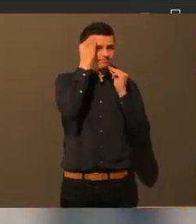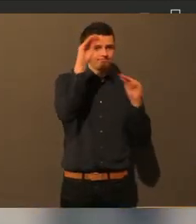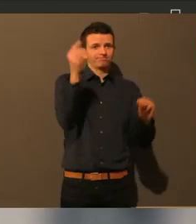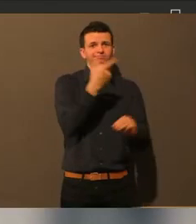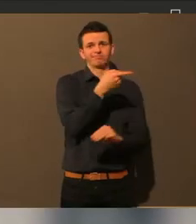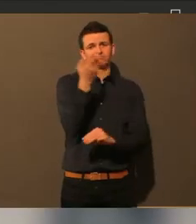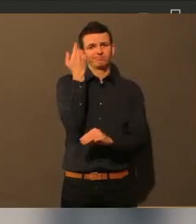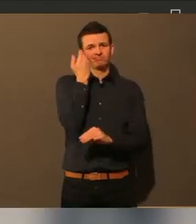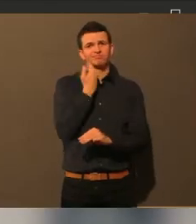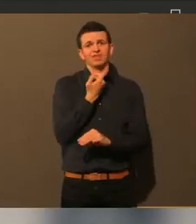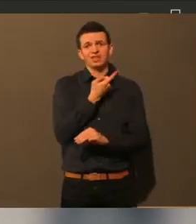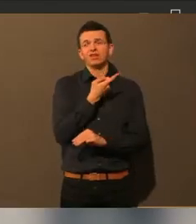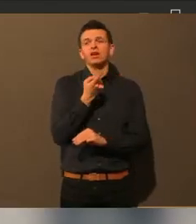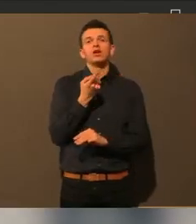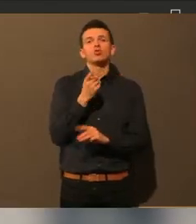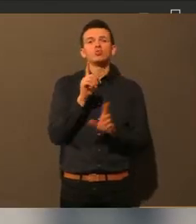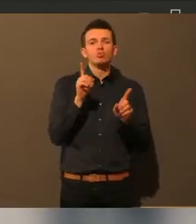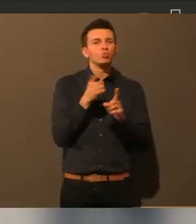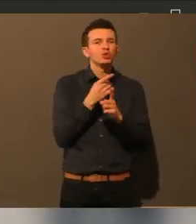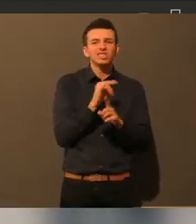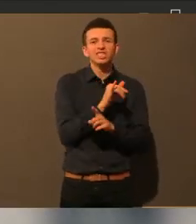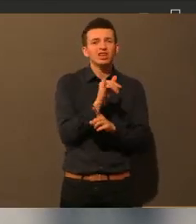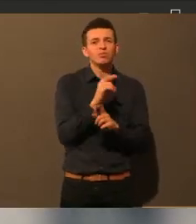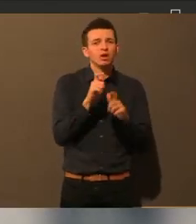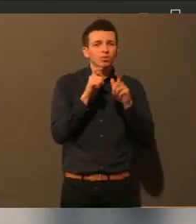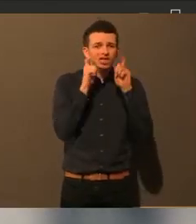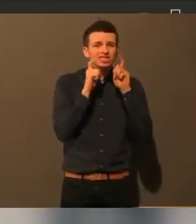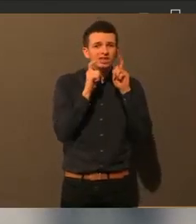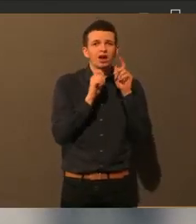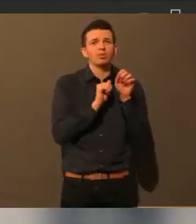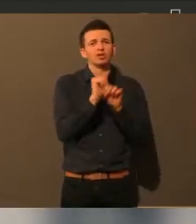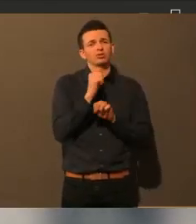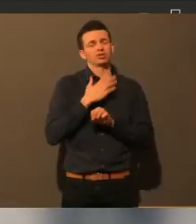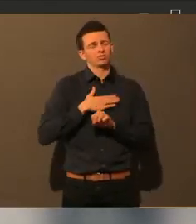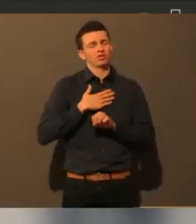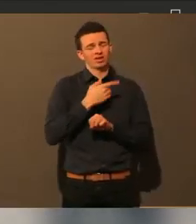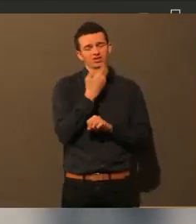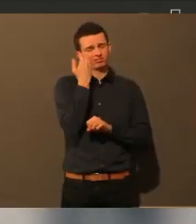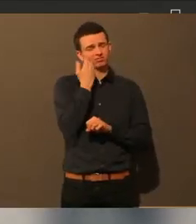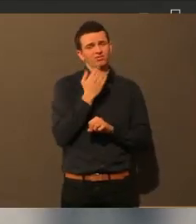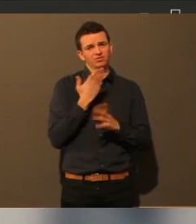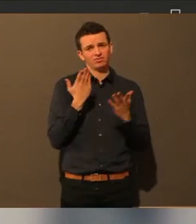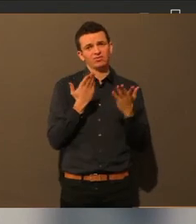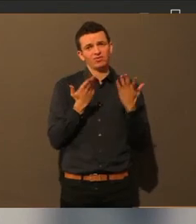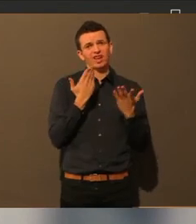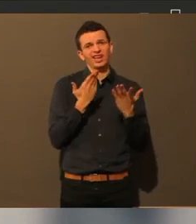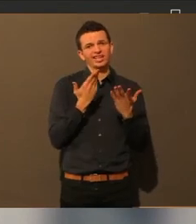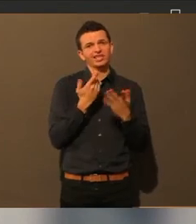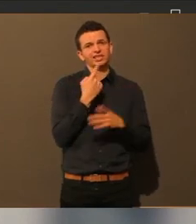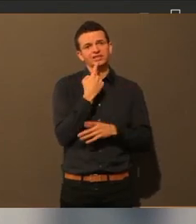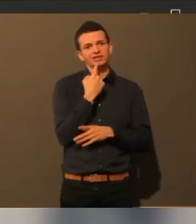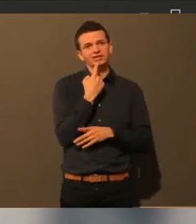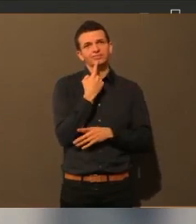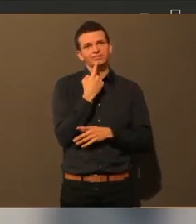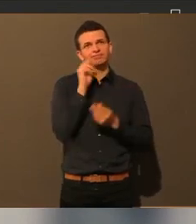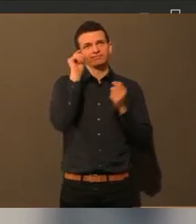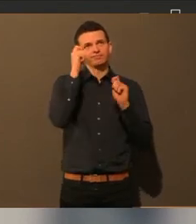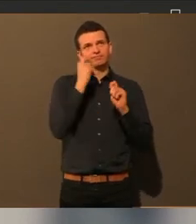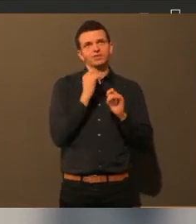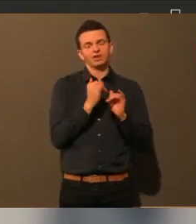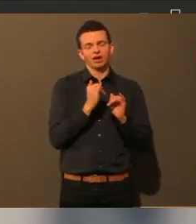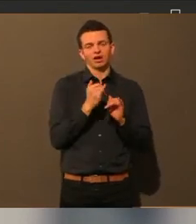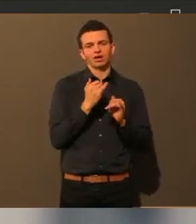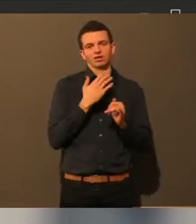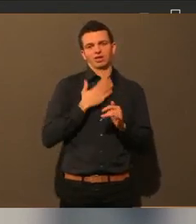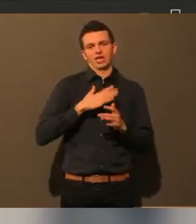sollen. Und das auch freiwillig tun, auch in Bereichen, wo man es vielleicht nicht müsste. Ich glaube, das waren nicht so die wichtigsten Punkte, aber eine